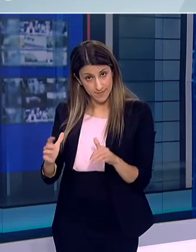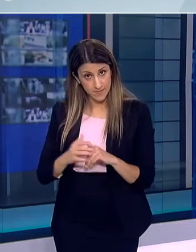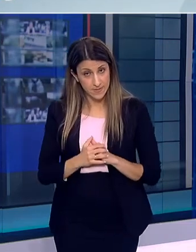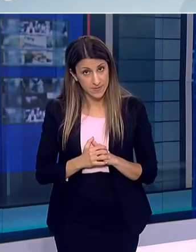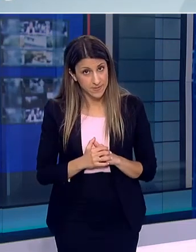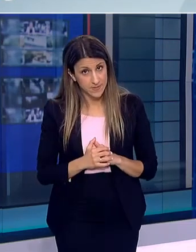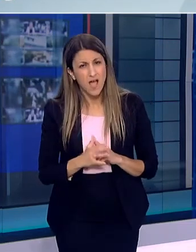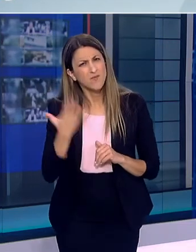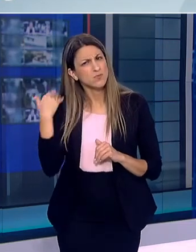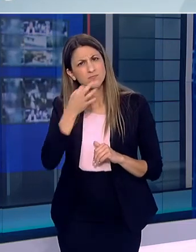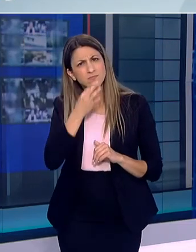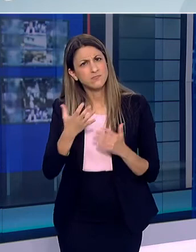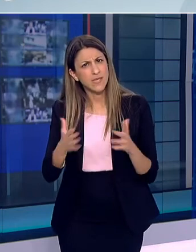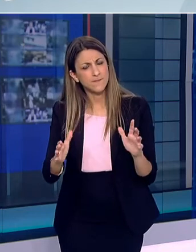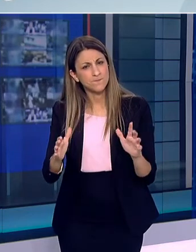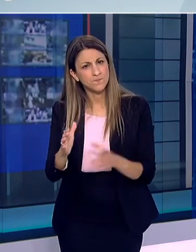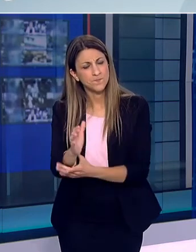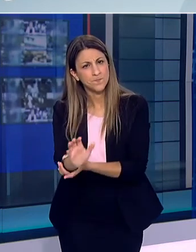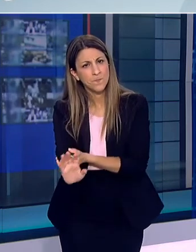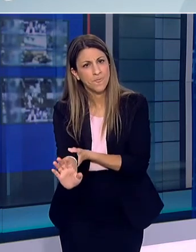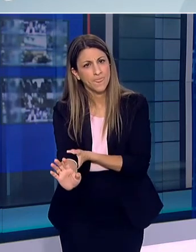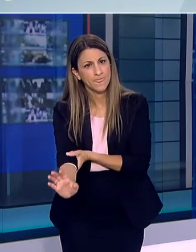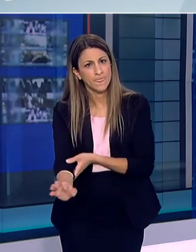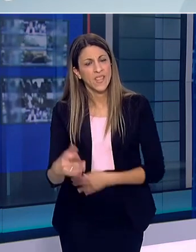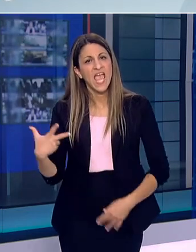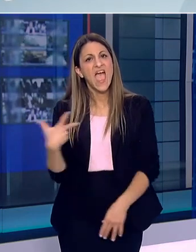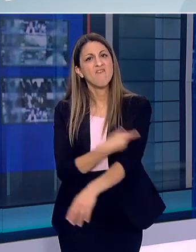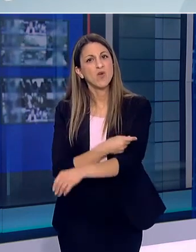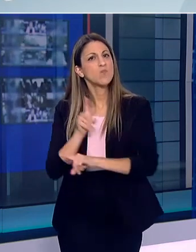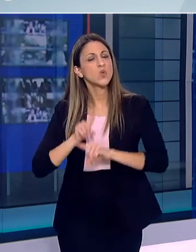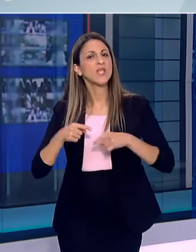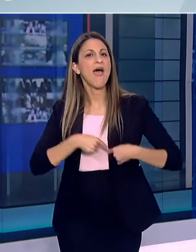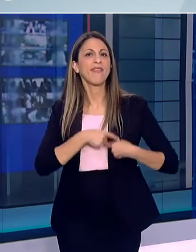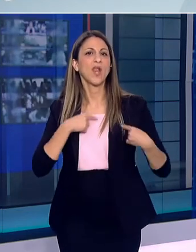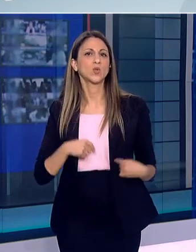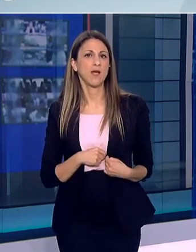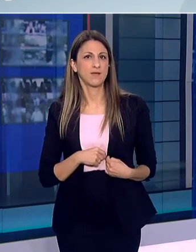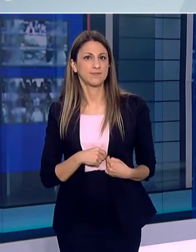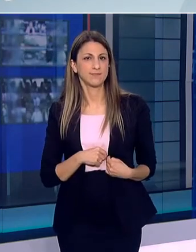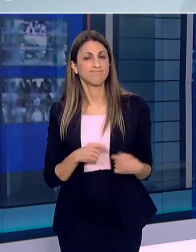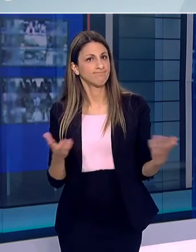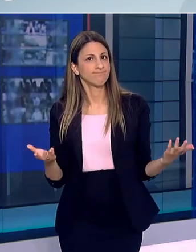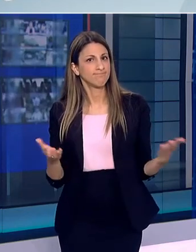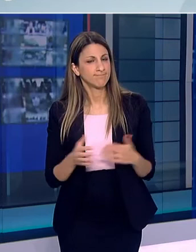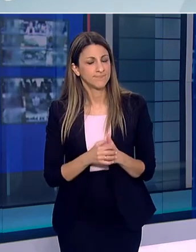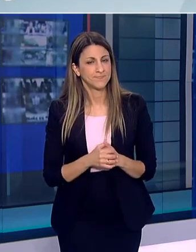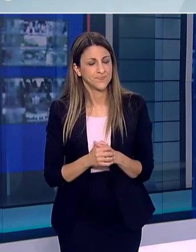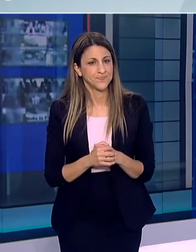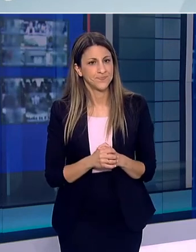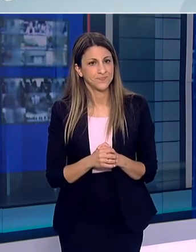Αυτό για το οποίο σας μίλησα Ότι η συμμετοχή στο εμβολιασμό θα είναι εθελοντική Εγώ δεν θέλω να ζήσουμε Την